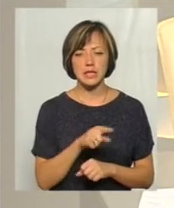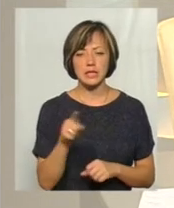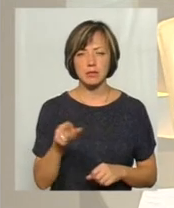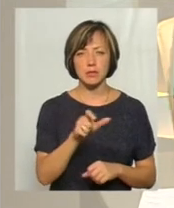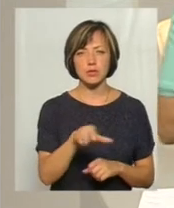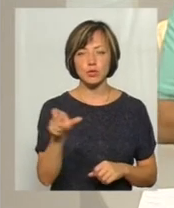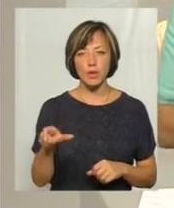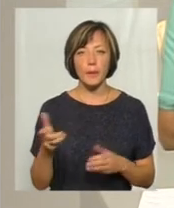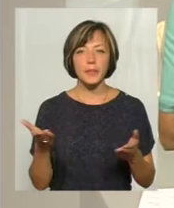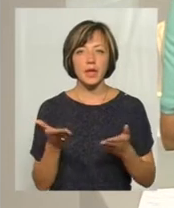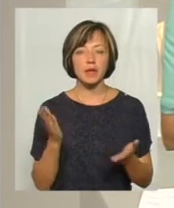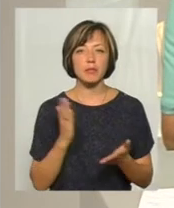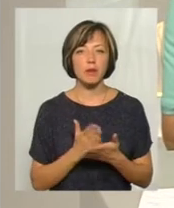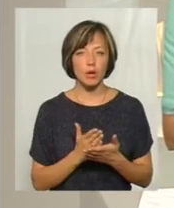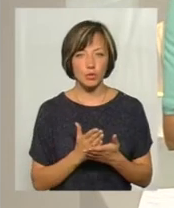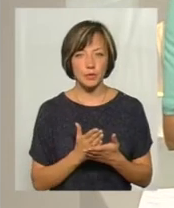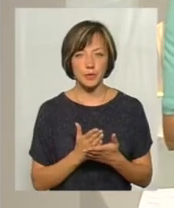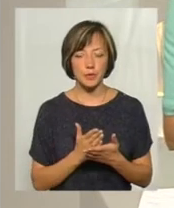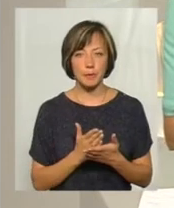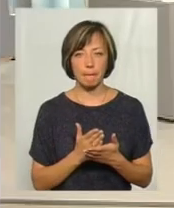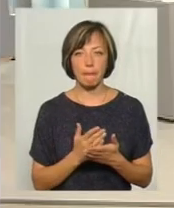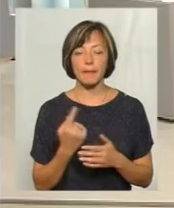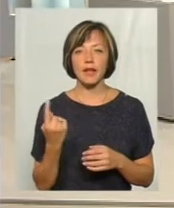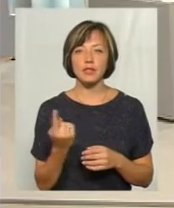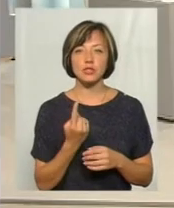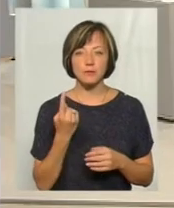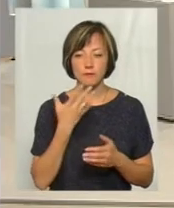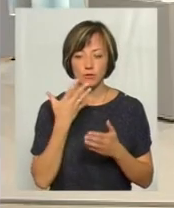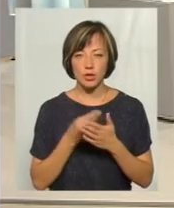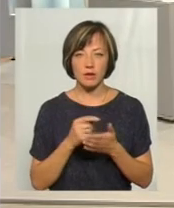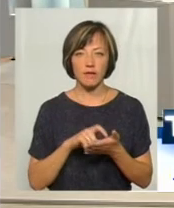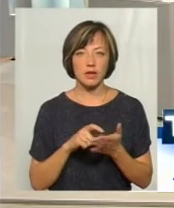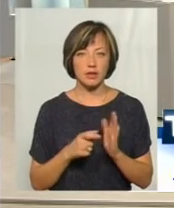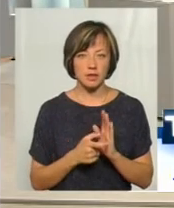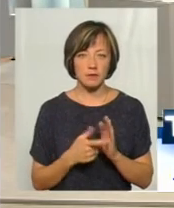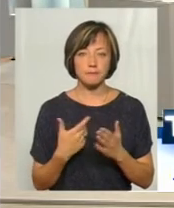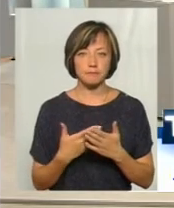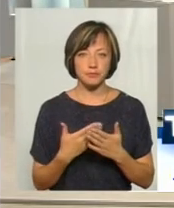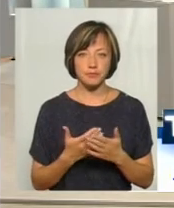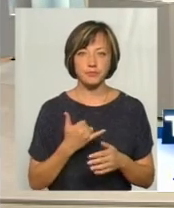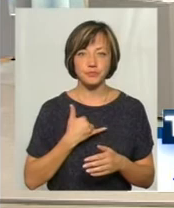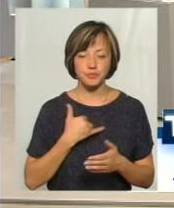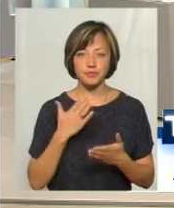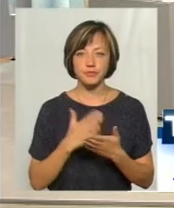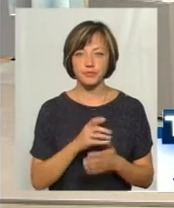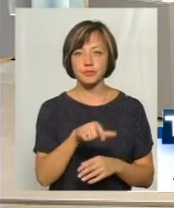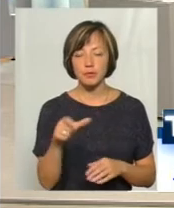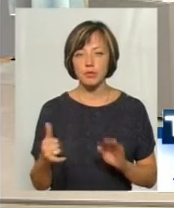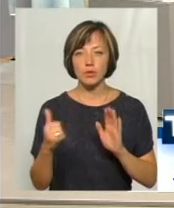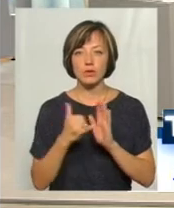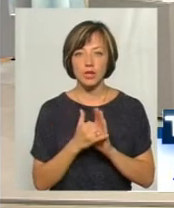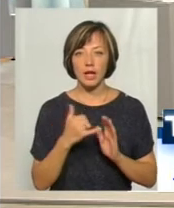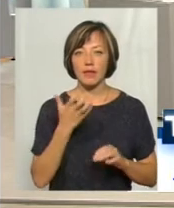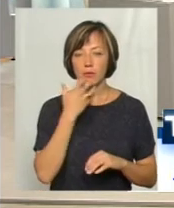споживачами, які мають прилади обліку тепла в своїх квартирах? До прикладу, в нас є такі люди, хто встановив